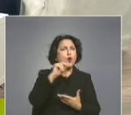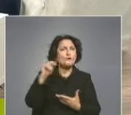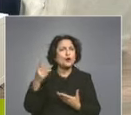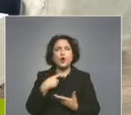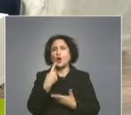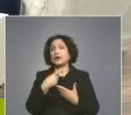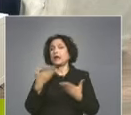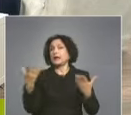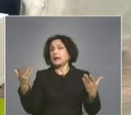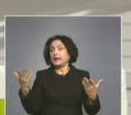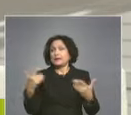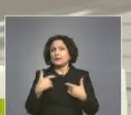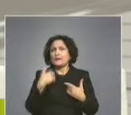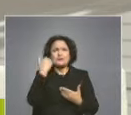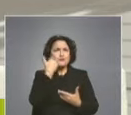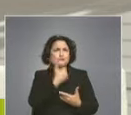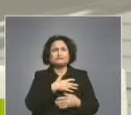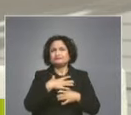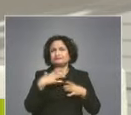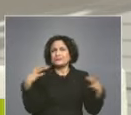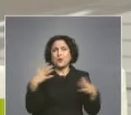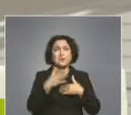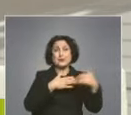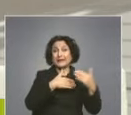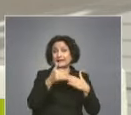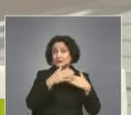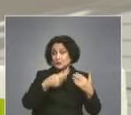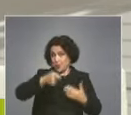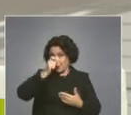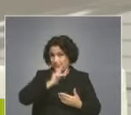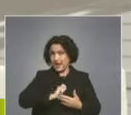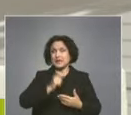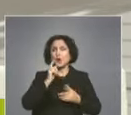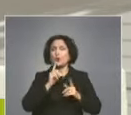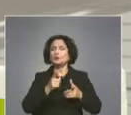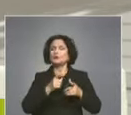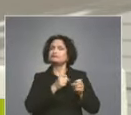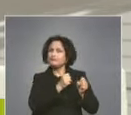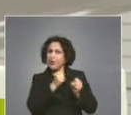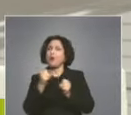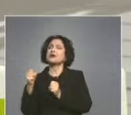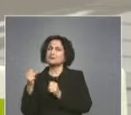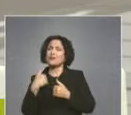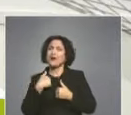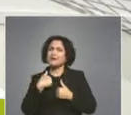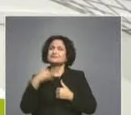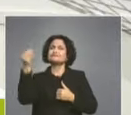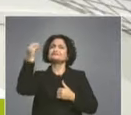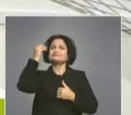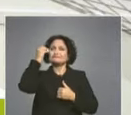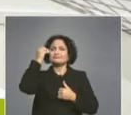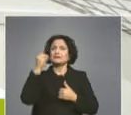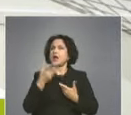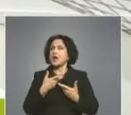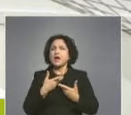полезно от към чисто практически умение да добия, което по-късно, не имаме, ще ми е потрябва да в практиката.-различно ли е